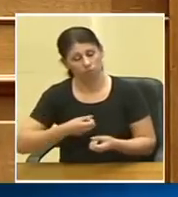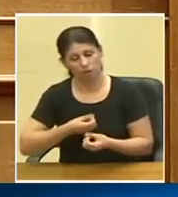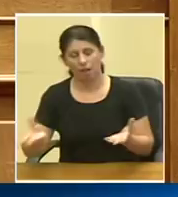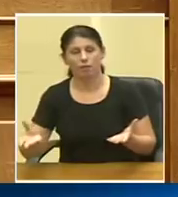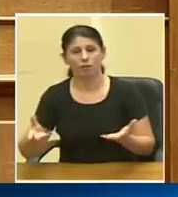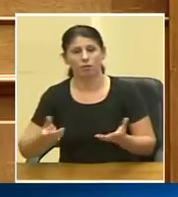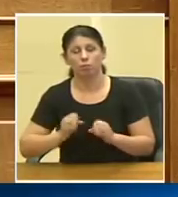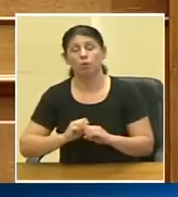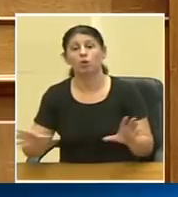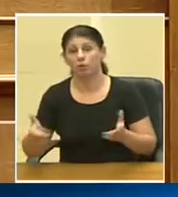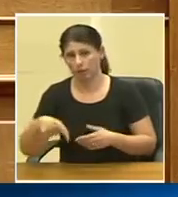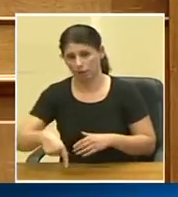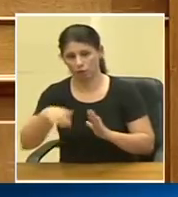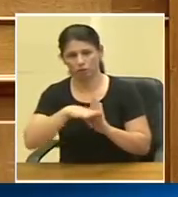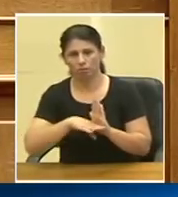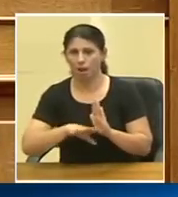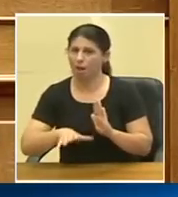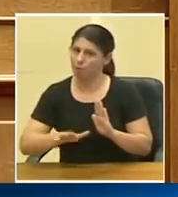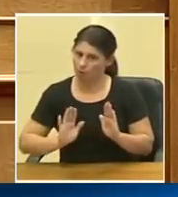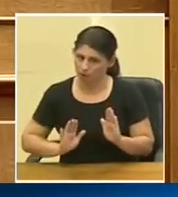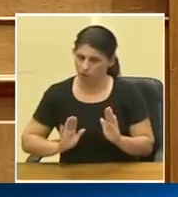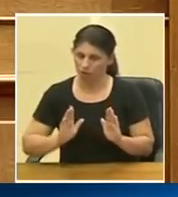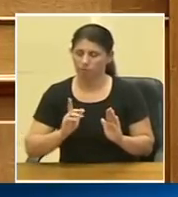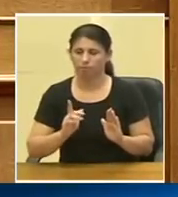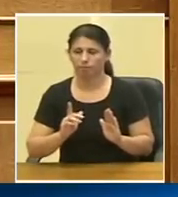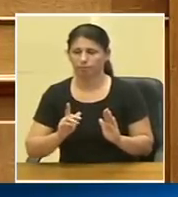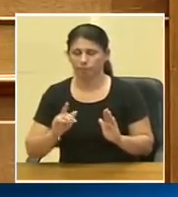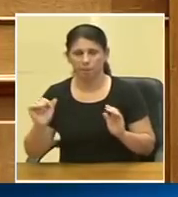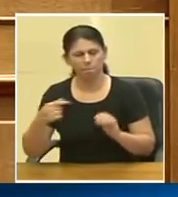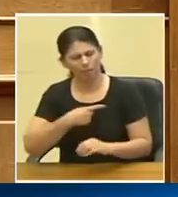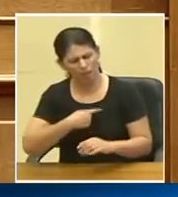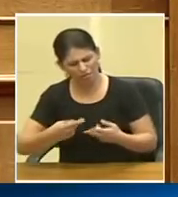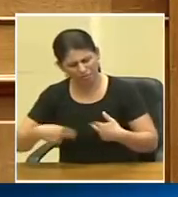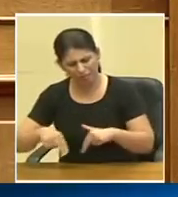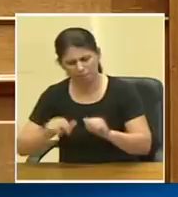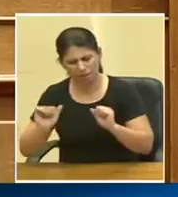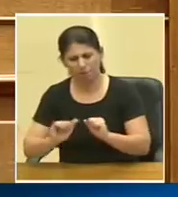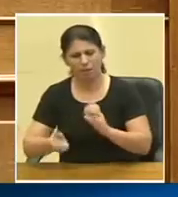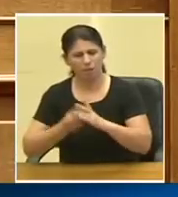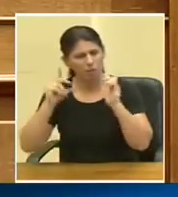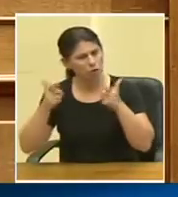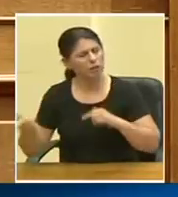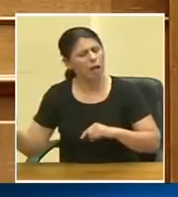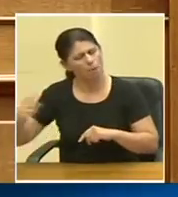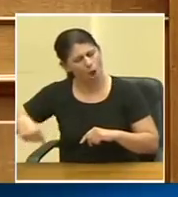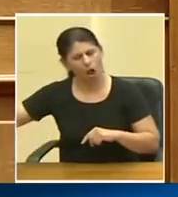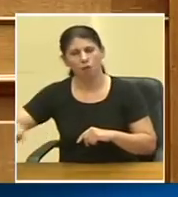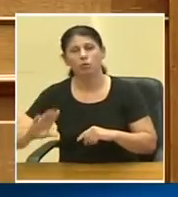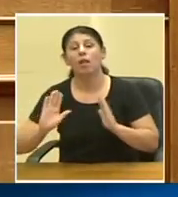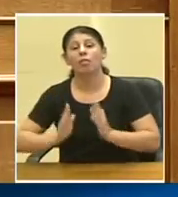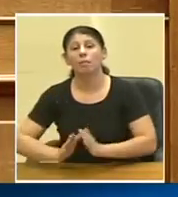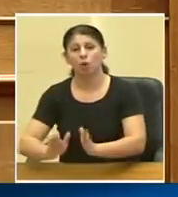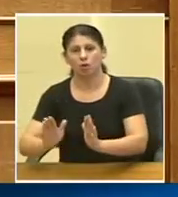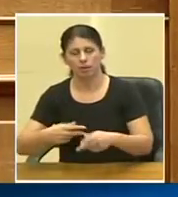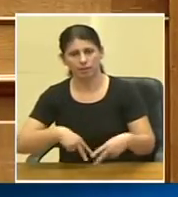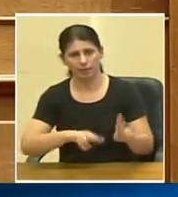για το σύστημα όμως προφανώς και η διοίκησή της πιεσμένη και από τη Νέα Δημοκρατία ή από άλλους δεν προχωράει στην